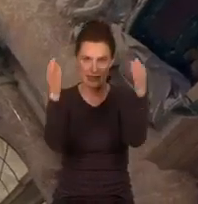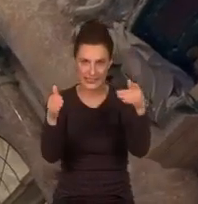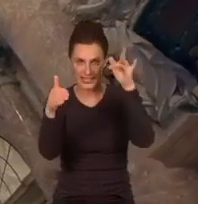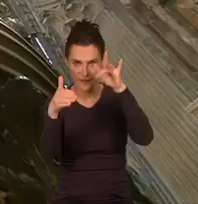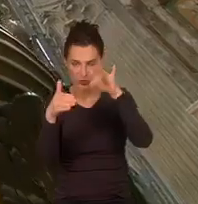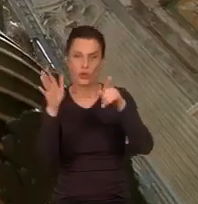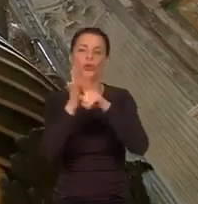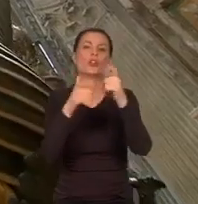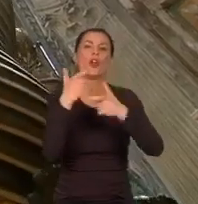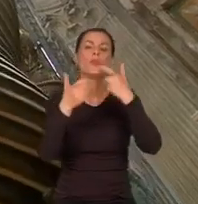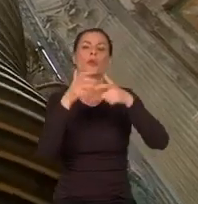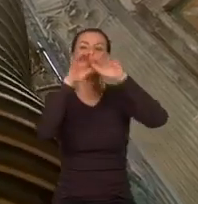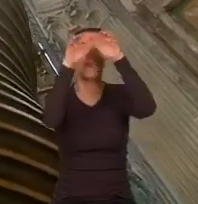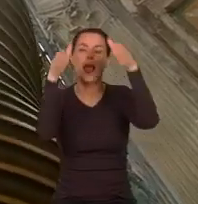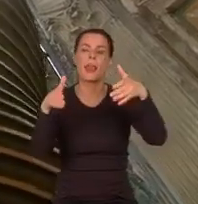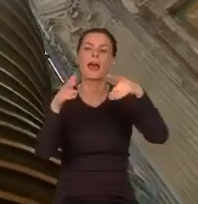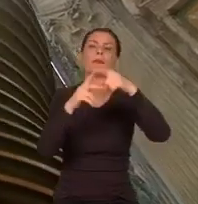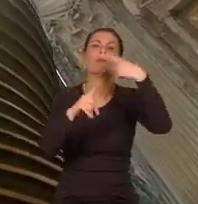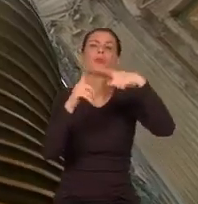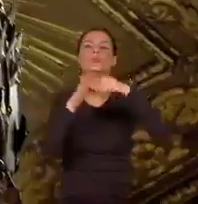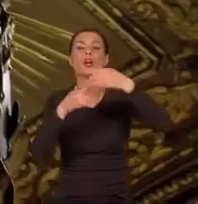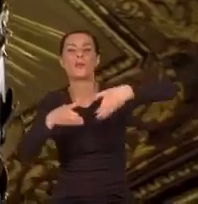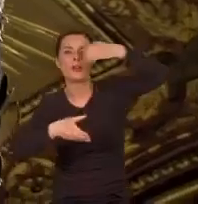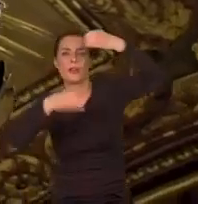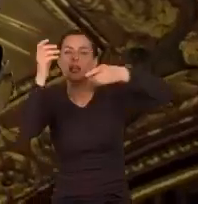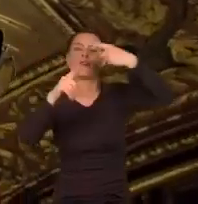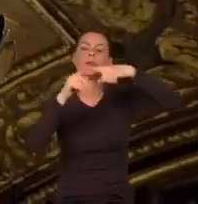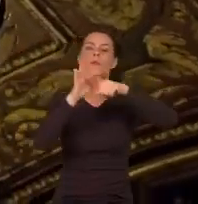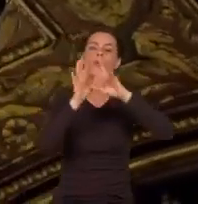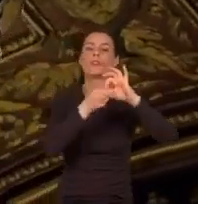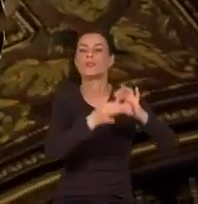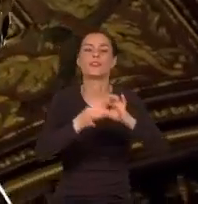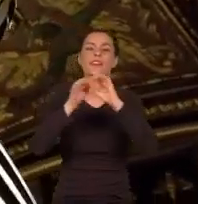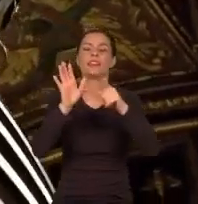wykonania baldachimu po dekorację filarów kopuły i posadzek kościoła.